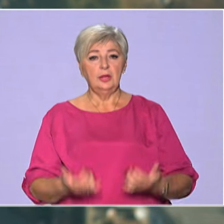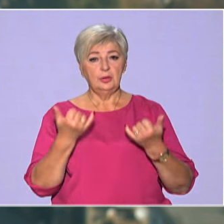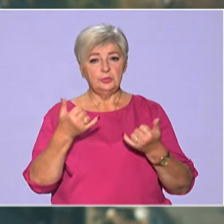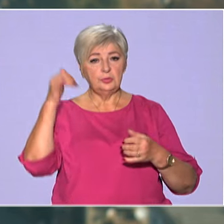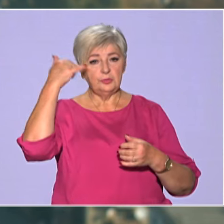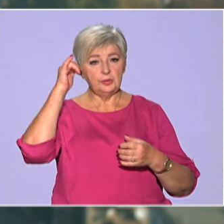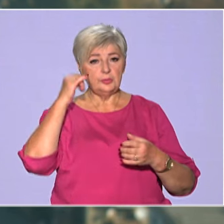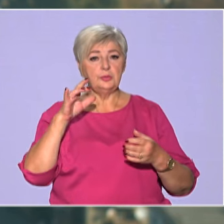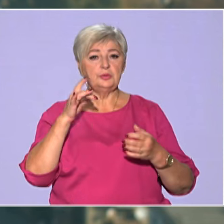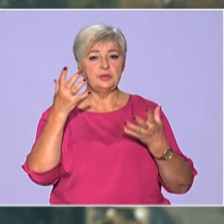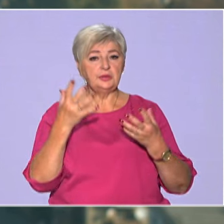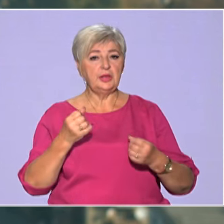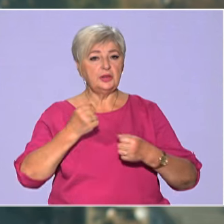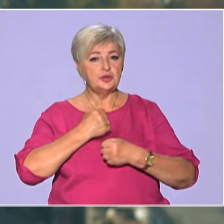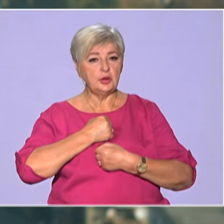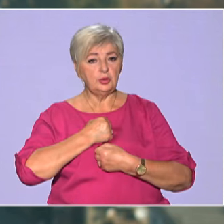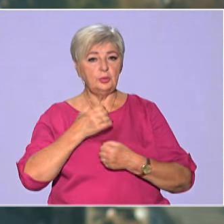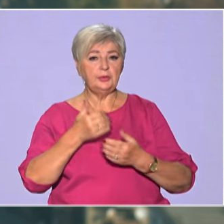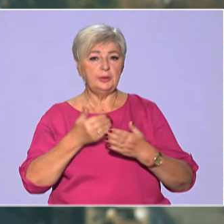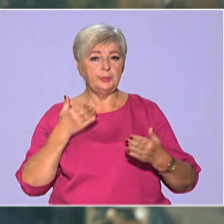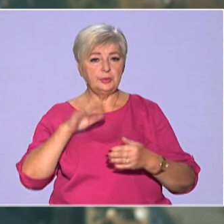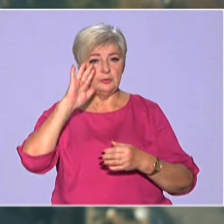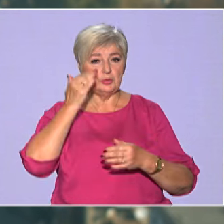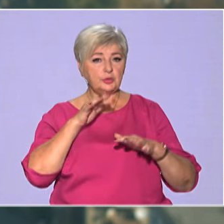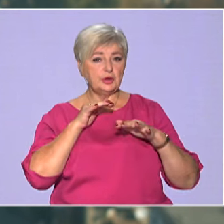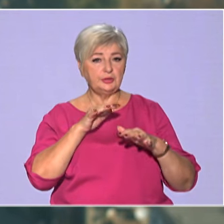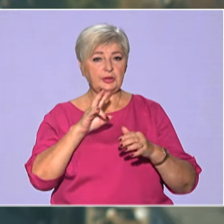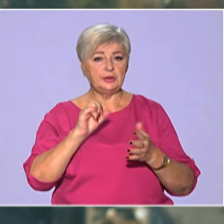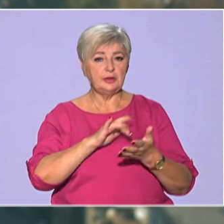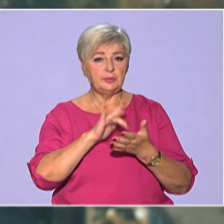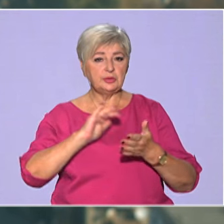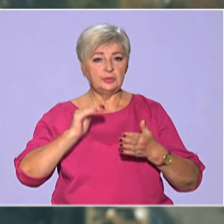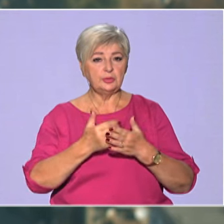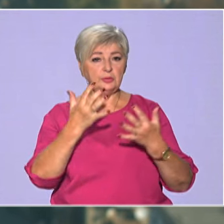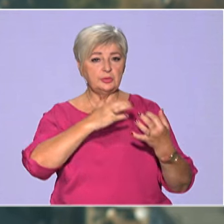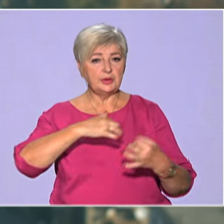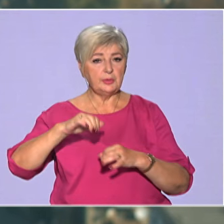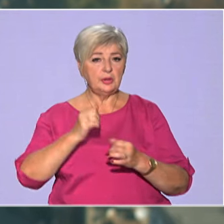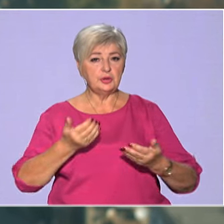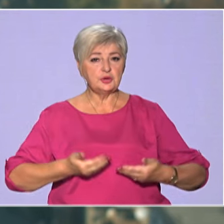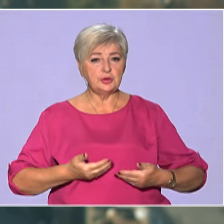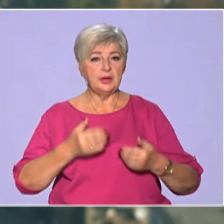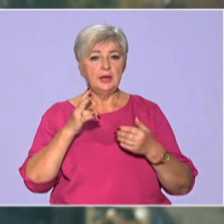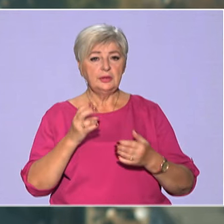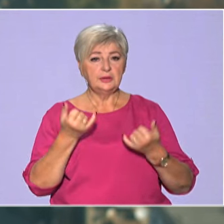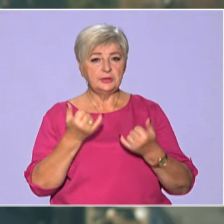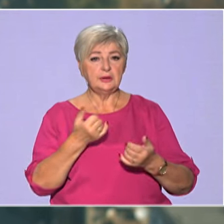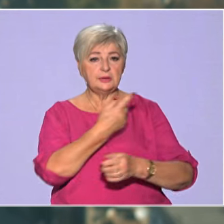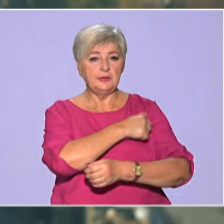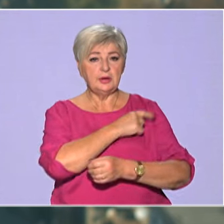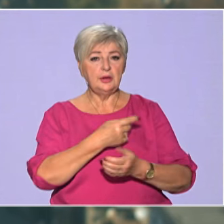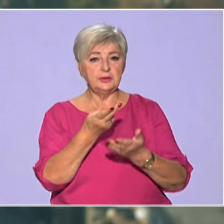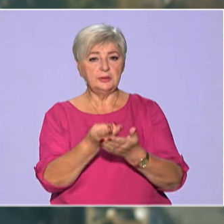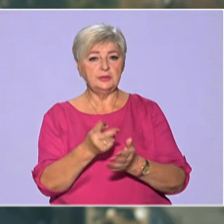Сьогодні у Кривому Розі день жалоби. Напередодні ворожа атака на місто знову забрала життя. А зараз у лікарні перебувають